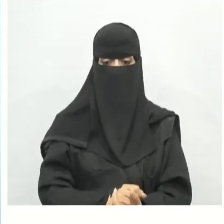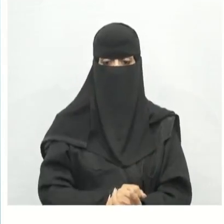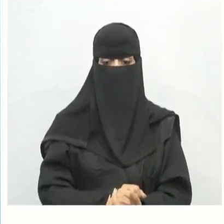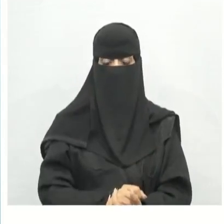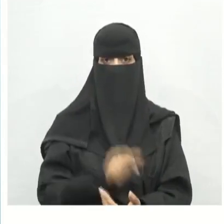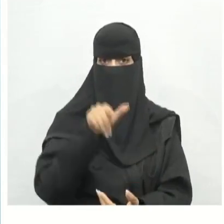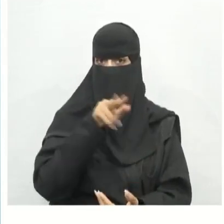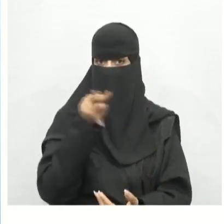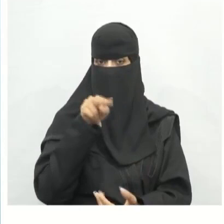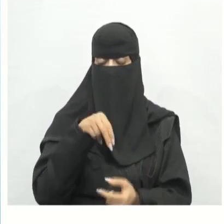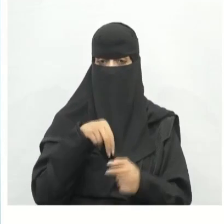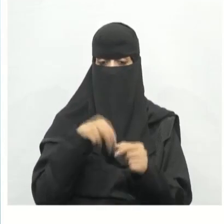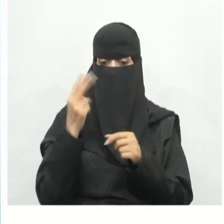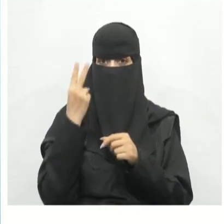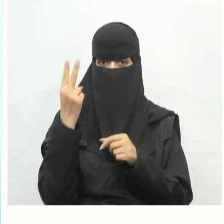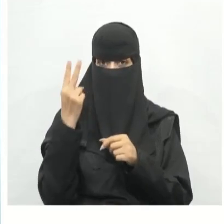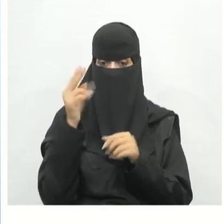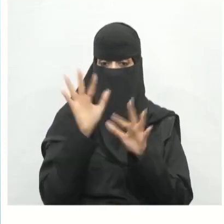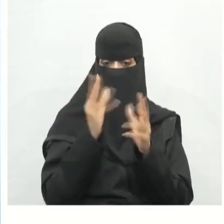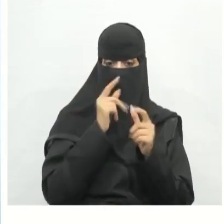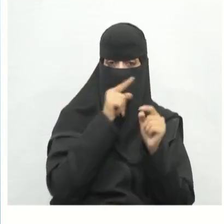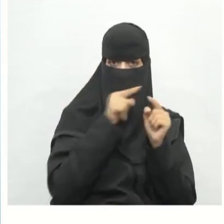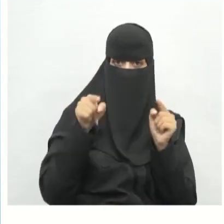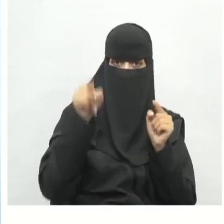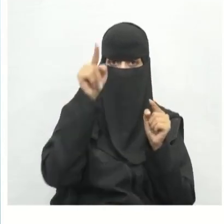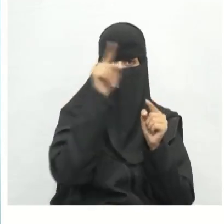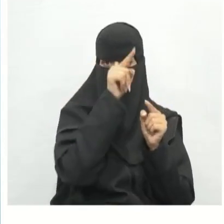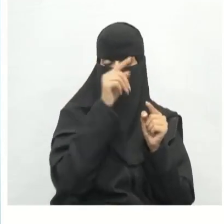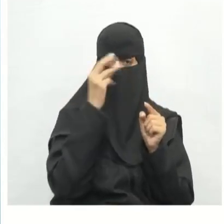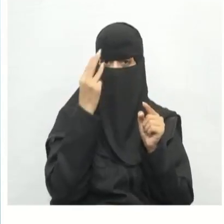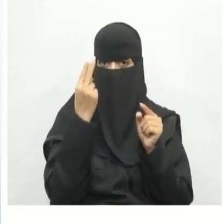أيهما ثنائي الأبعاد وأيهما ثلاثي الأبعاد